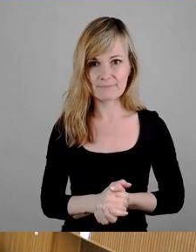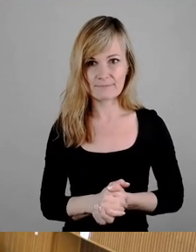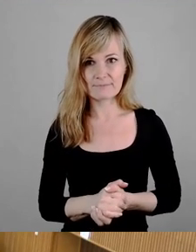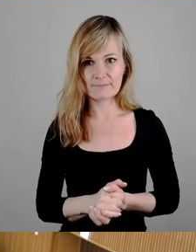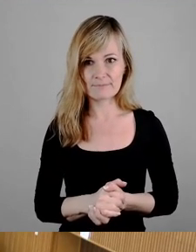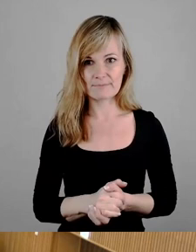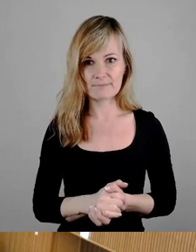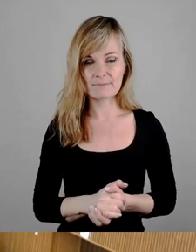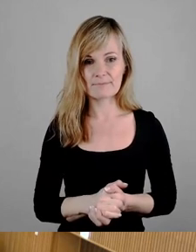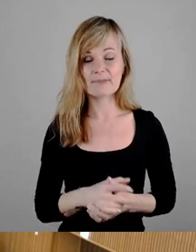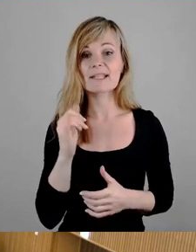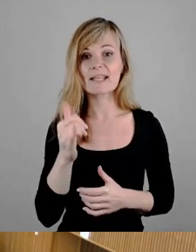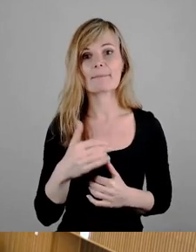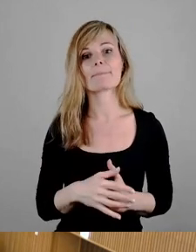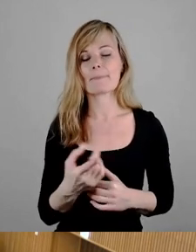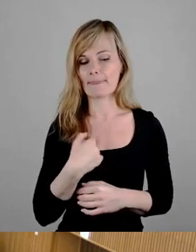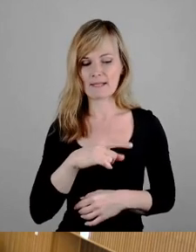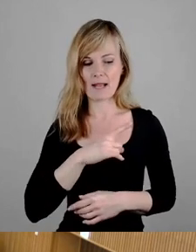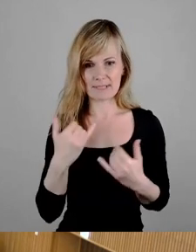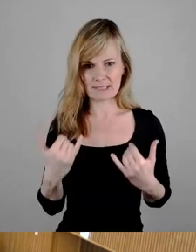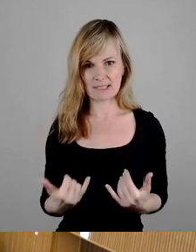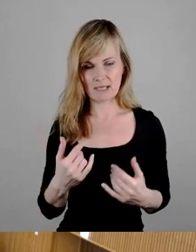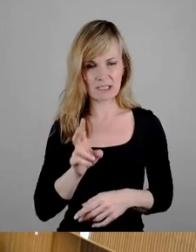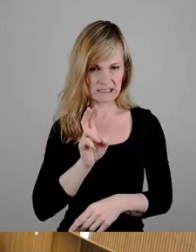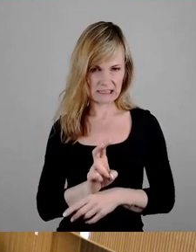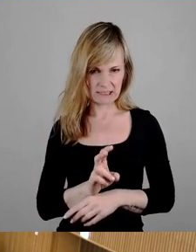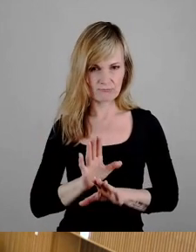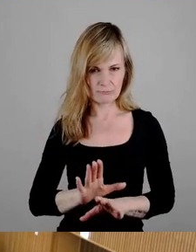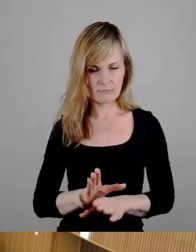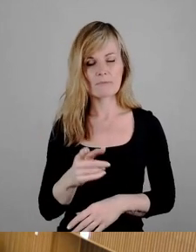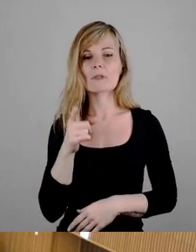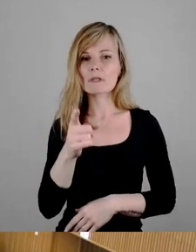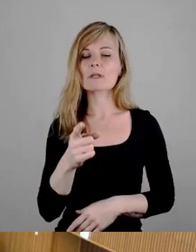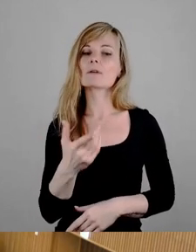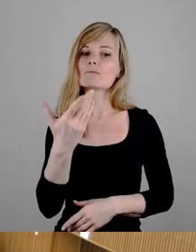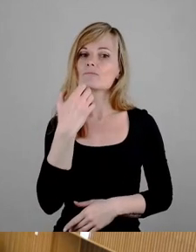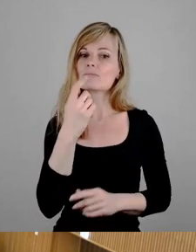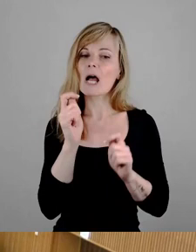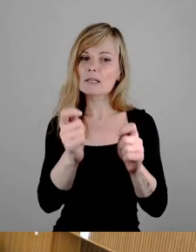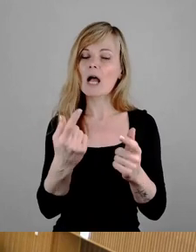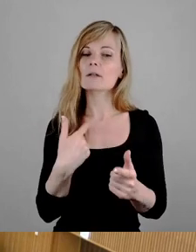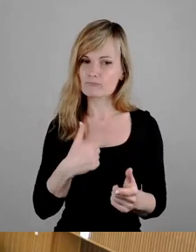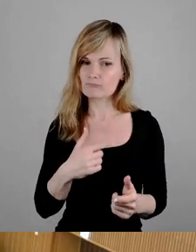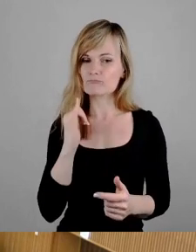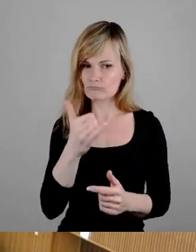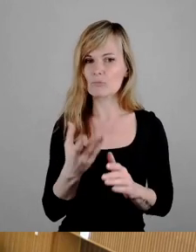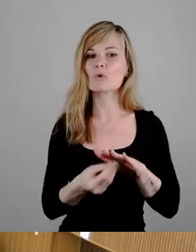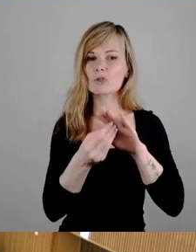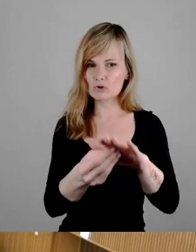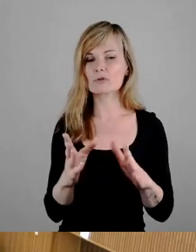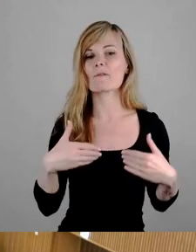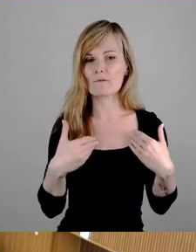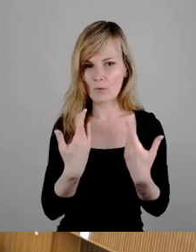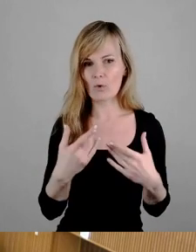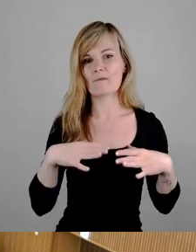Ja, ich würde es gleich von hier machen. Also wir unterstützen das Anliegen gern und freuen uns, dass die Freien Wähler auch